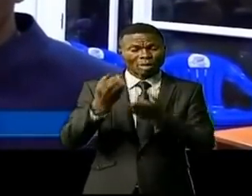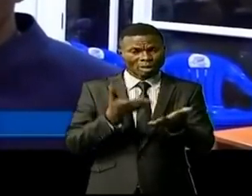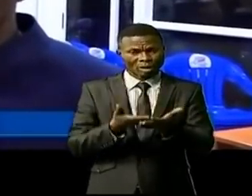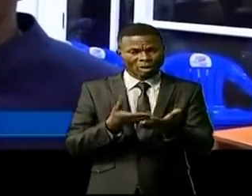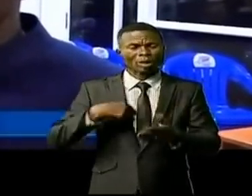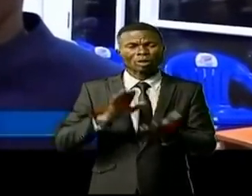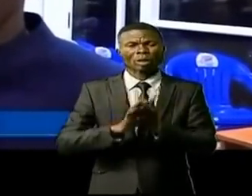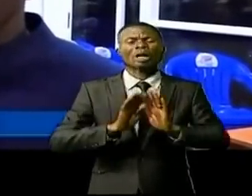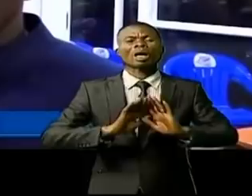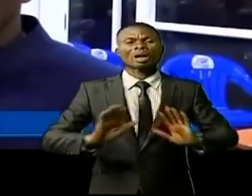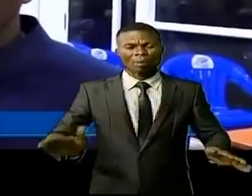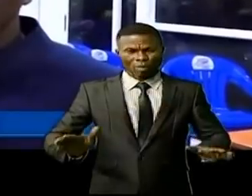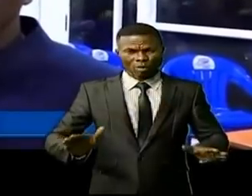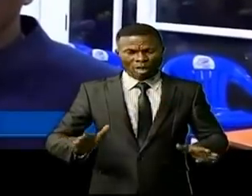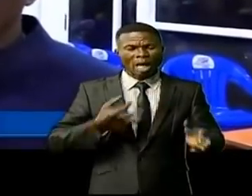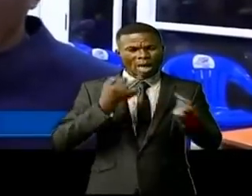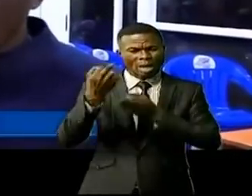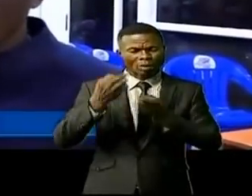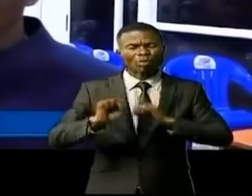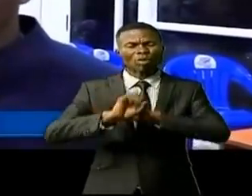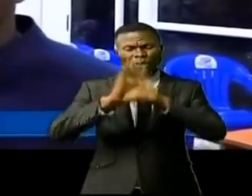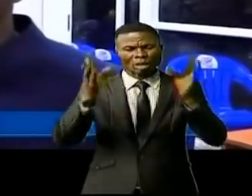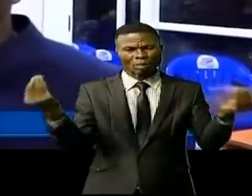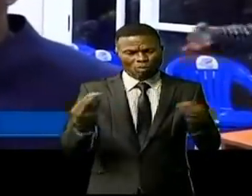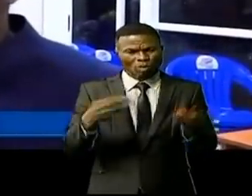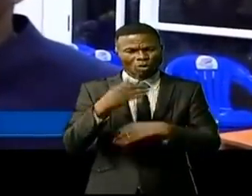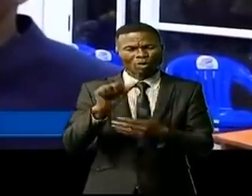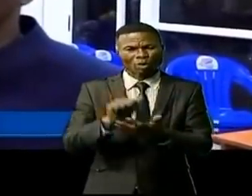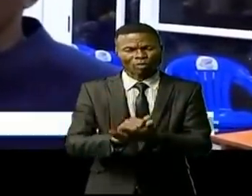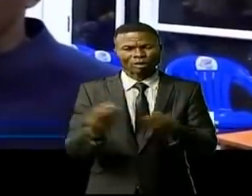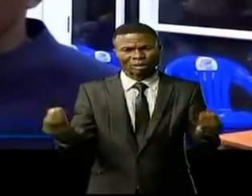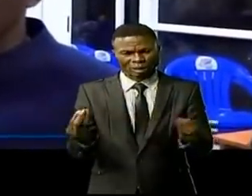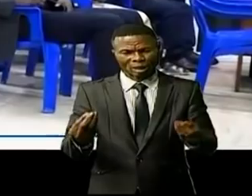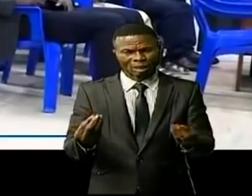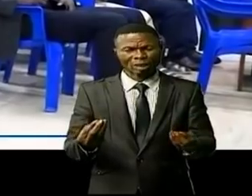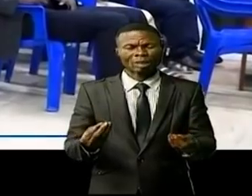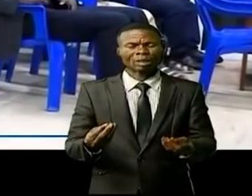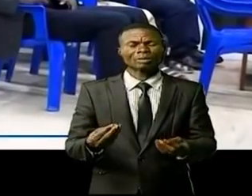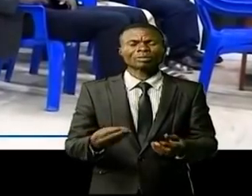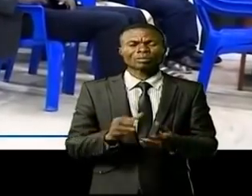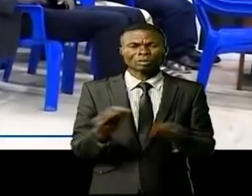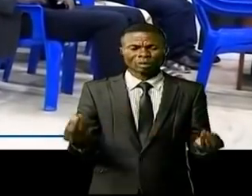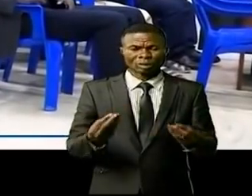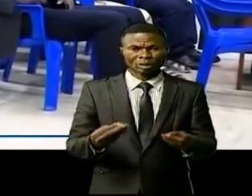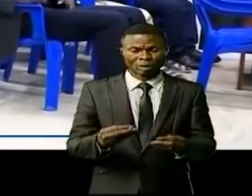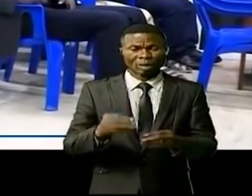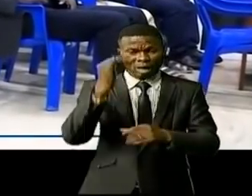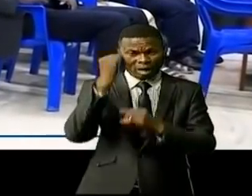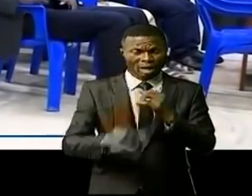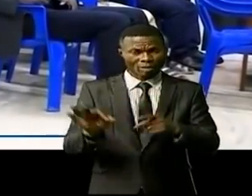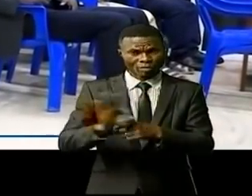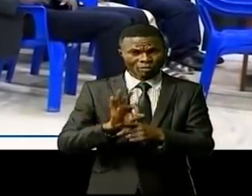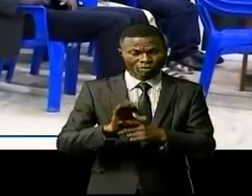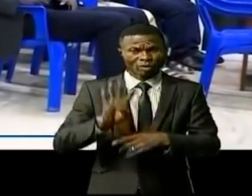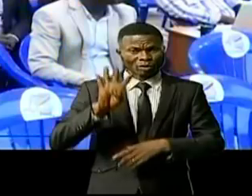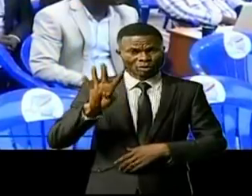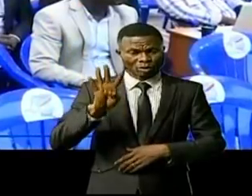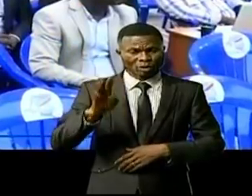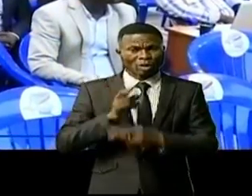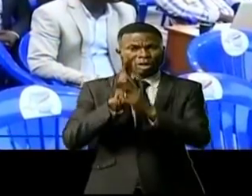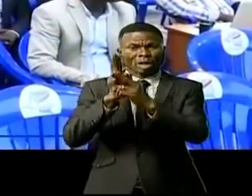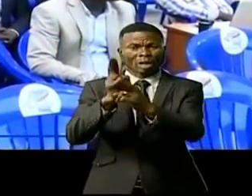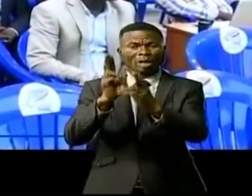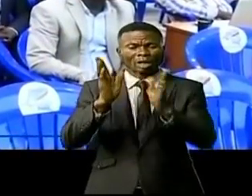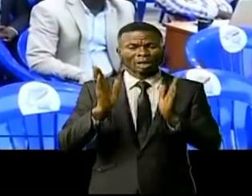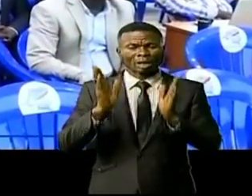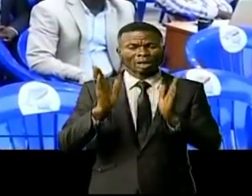soyons capables de pouvoir dire pourquoi nous avons pris telle ou telle autre décision. A l'issue de cette formation, ce jeudi, le rapporteur adjoint de la